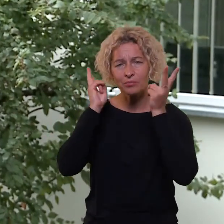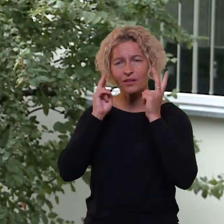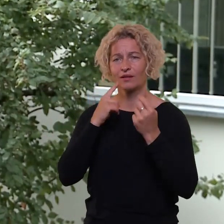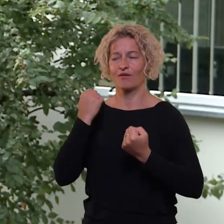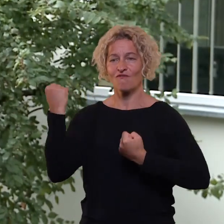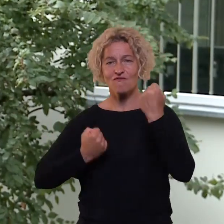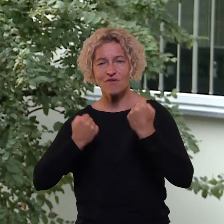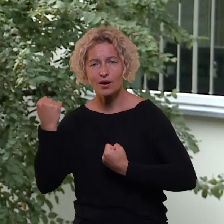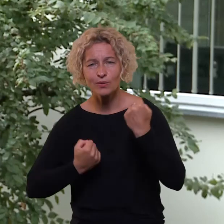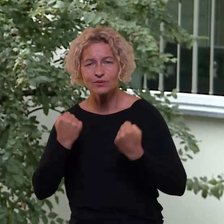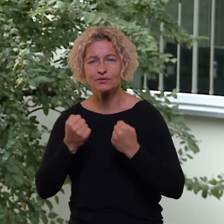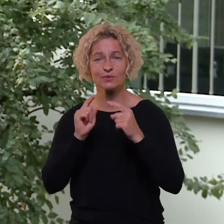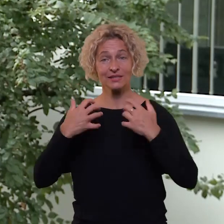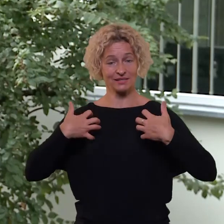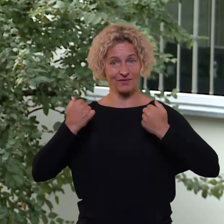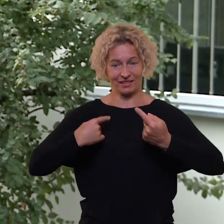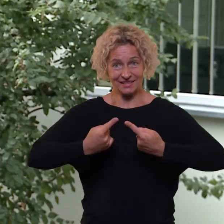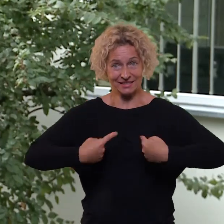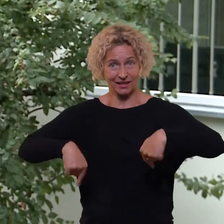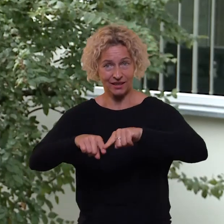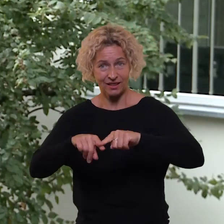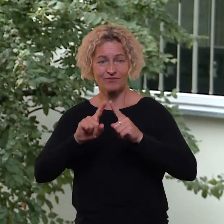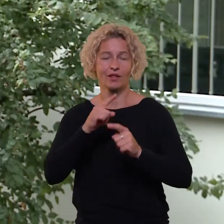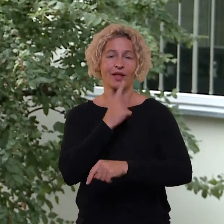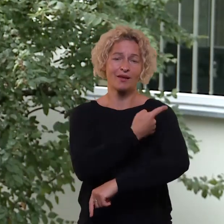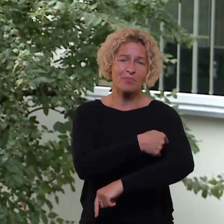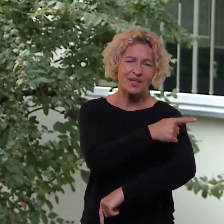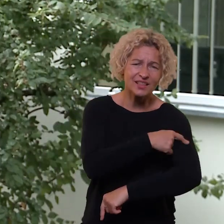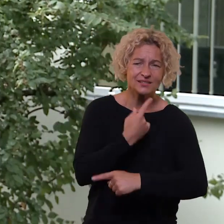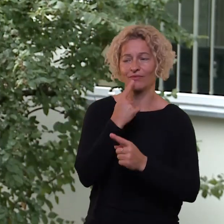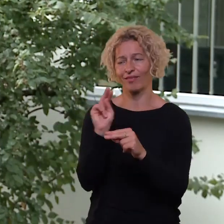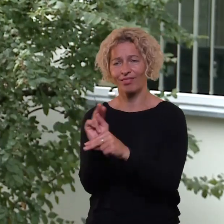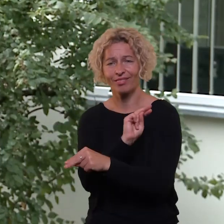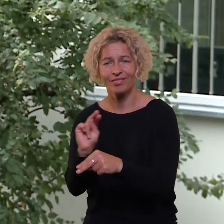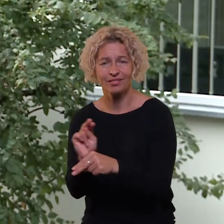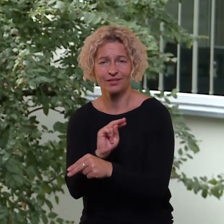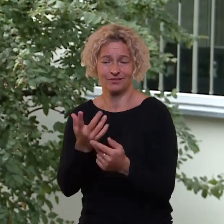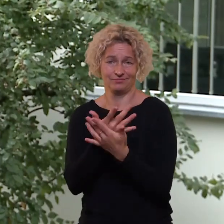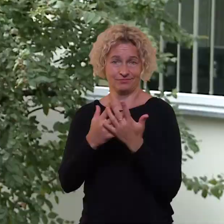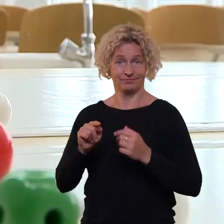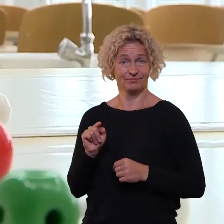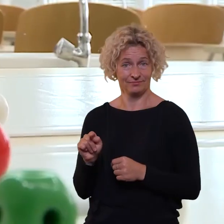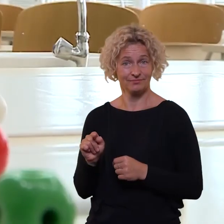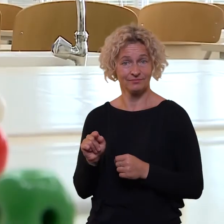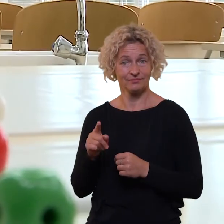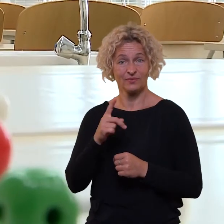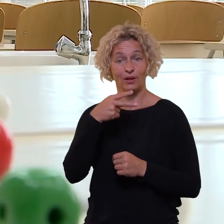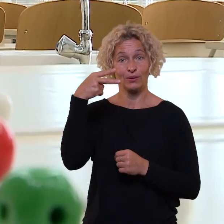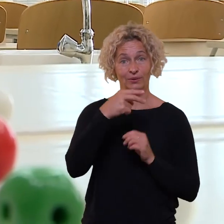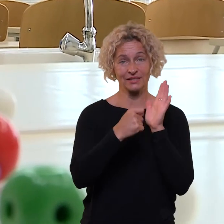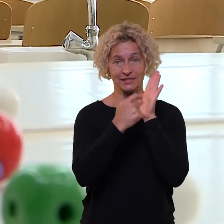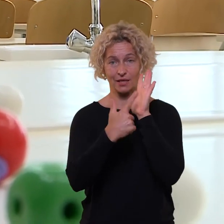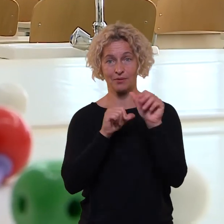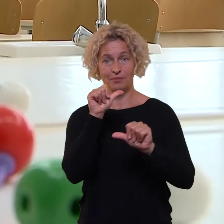vairuotojais, ar netgi sveikato strityje bendrosios praktikos laukytojais, kinesio terapeutais. Nuo 2017